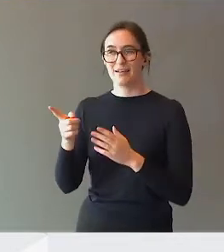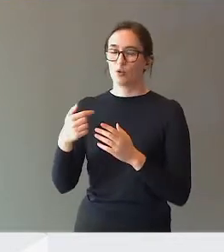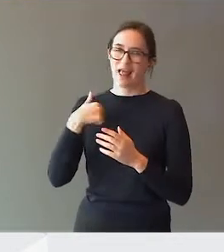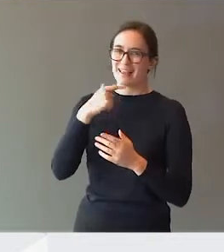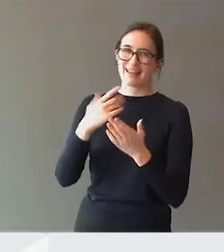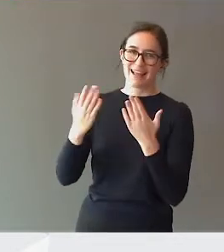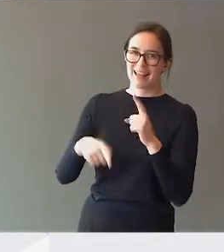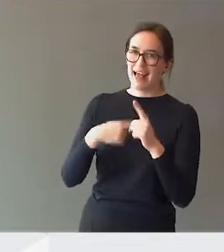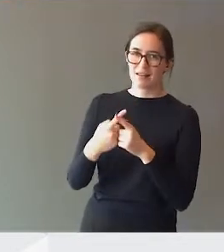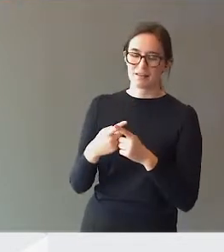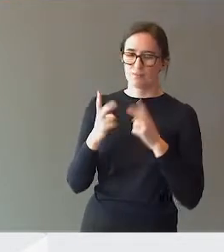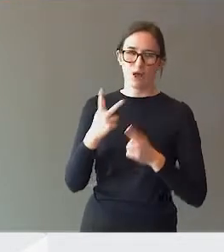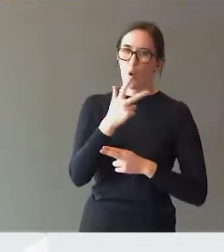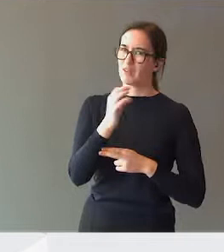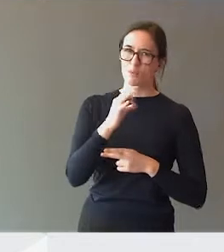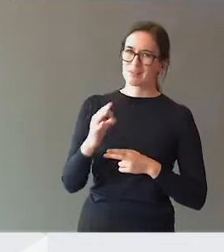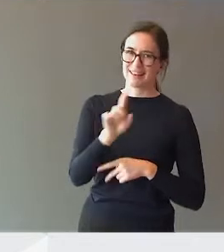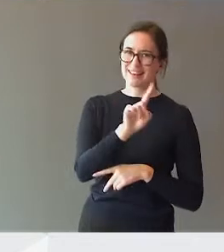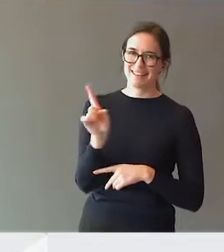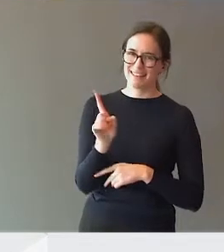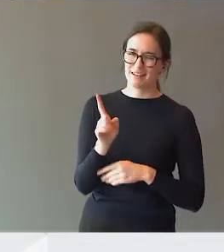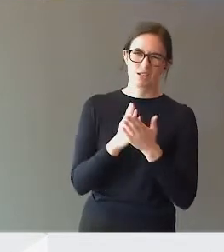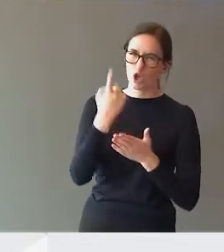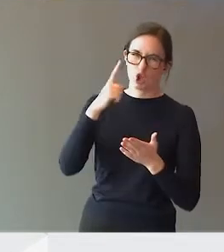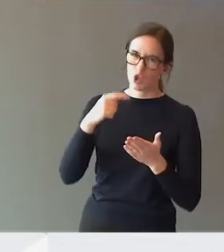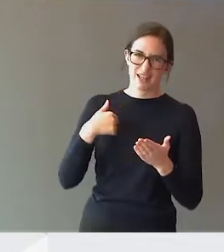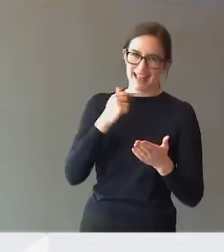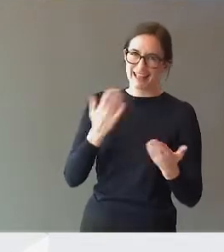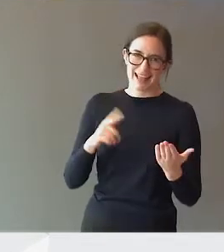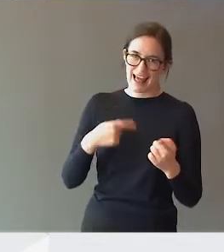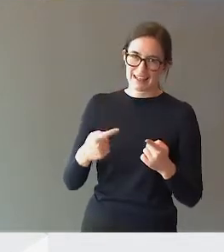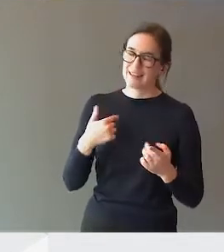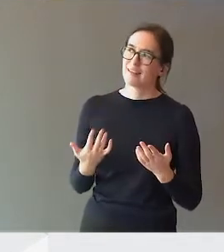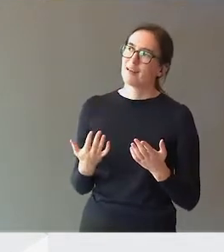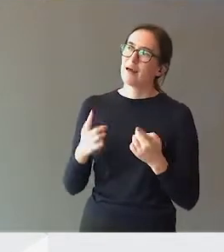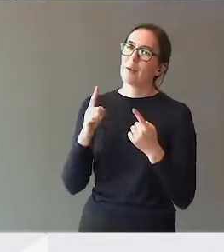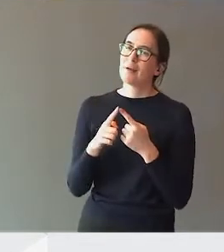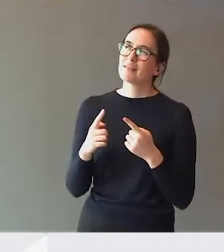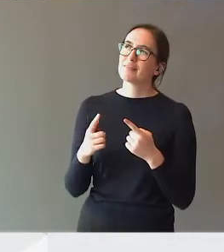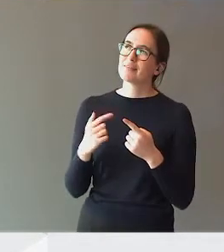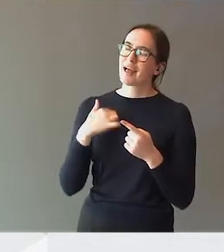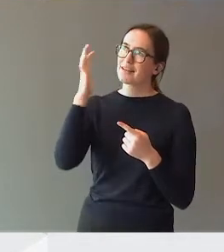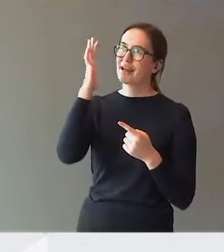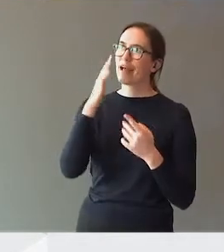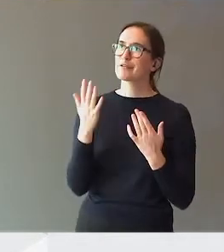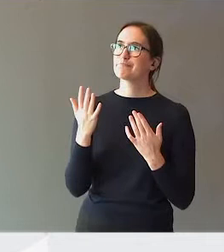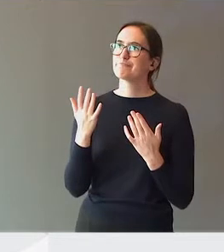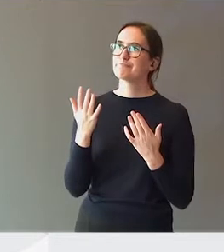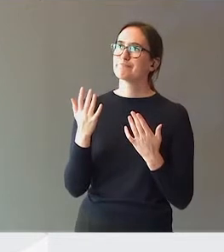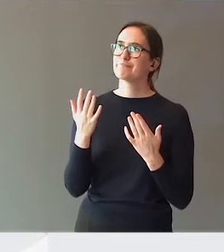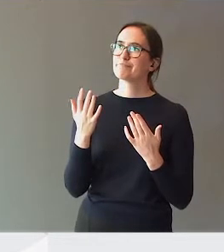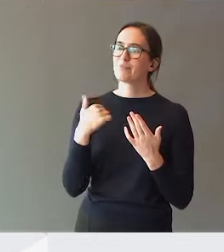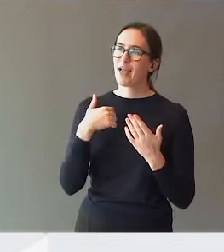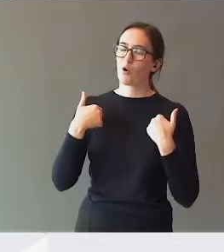ikke igjen i at vi bruker 80 prosent av tiden vår på å være sakkyndige. Men jeg tenker at heldigvis